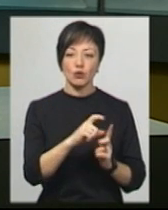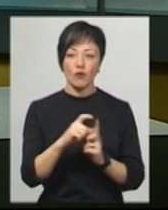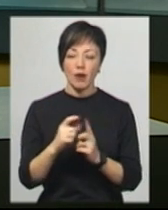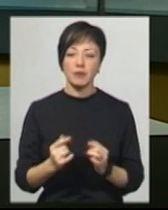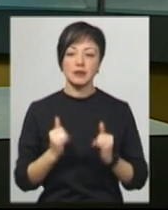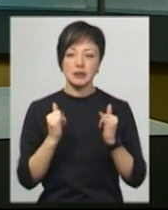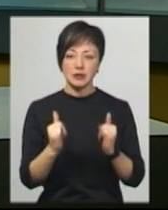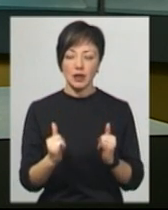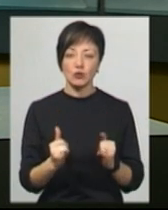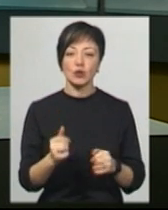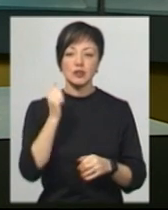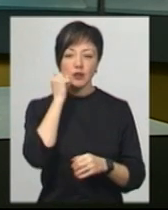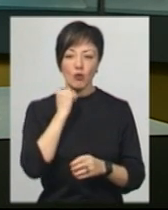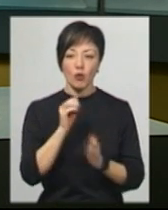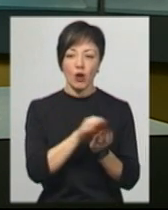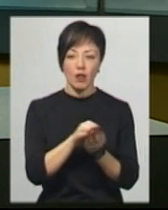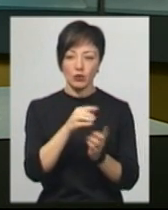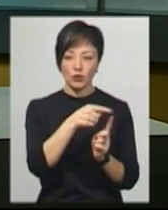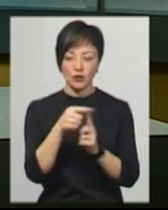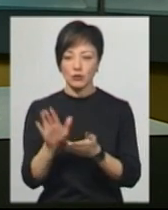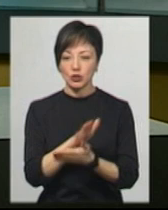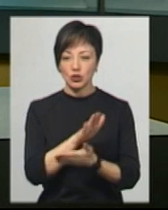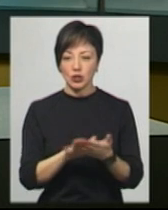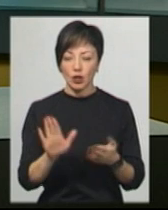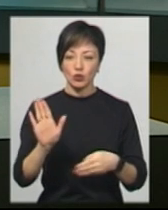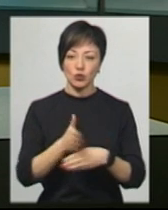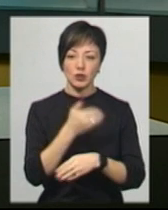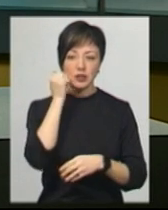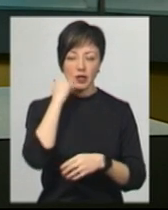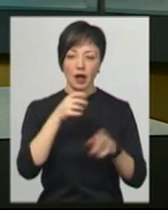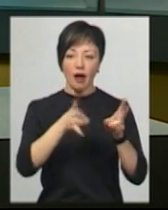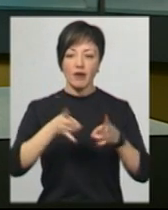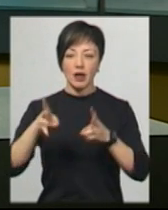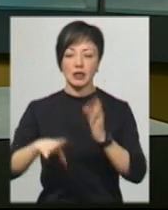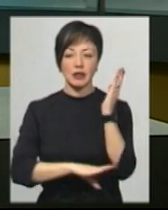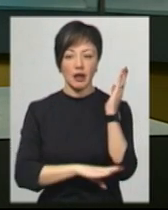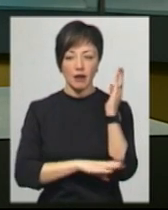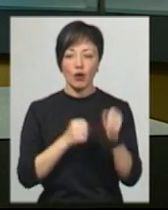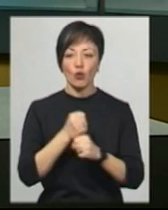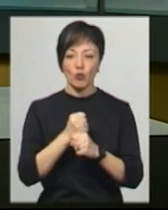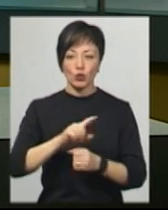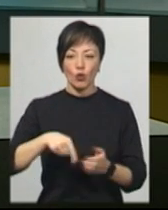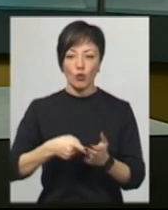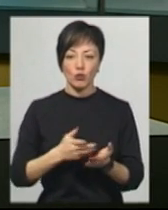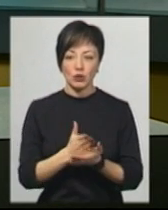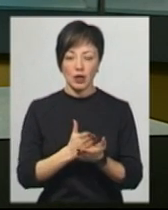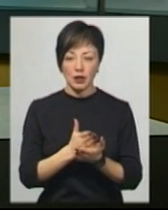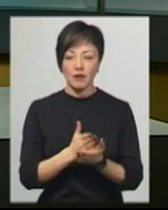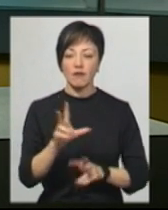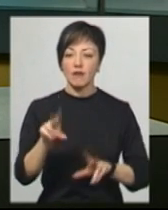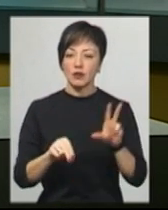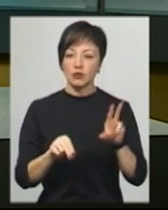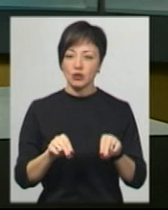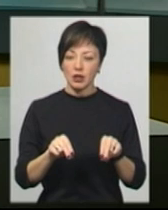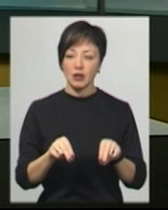саме для цього зараз на старому кладовищі підчищають та зносять старі аварійні дерева. Роботу комунальників на цвинтарі вважає